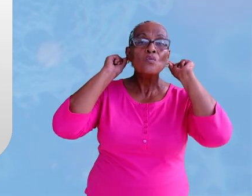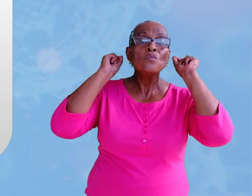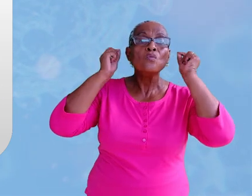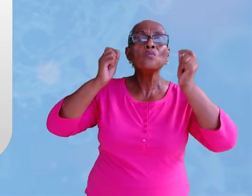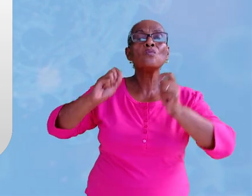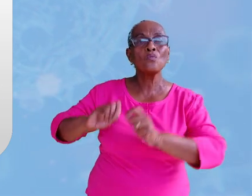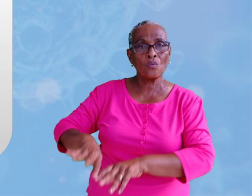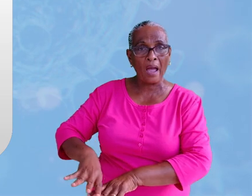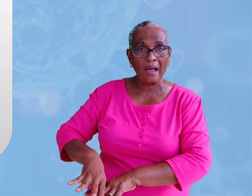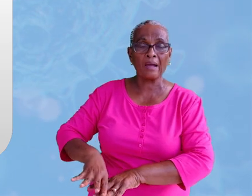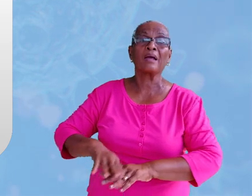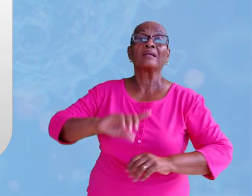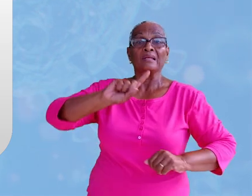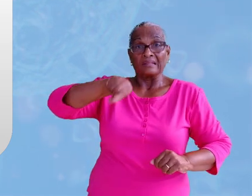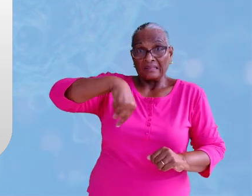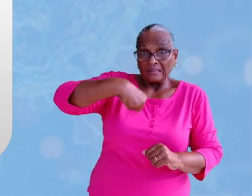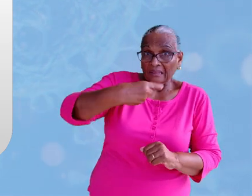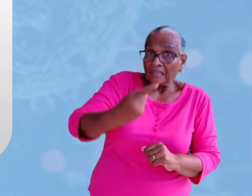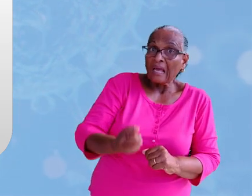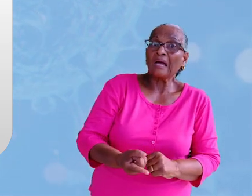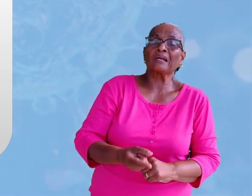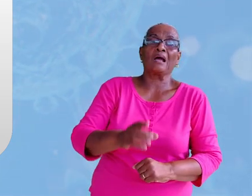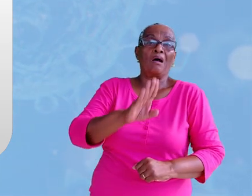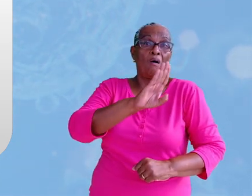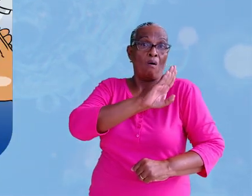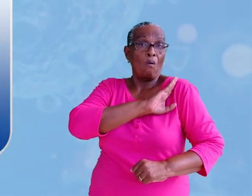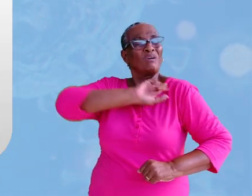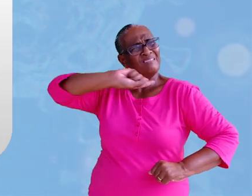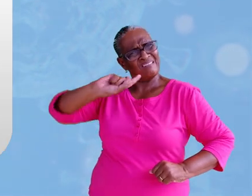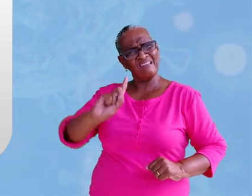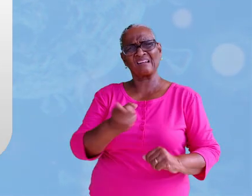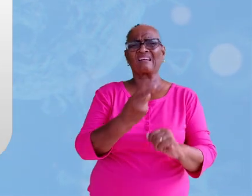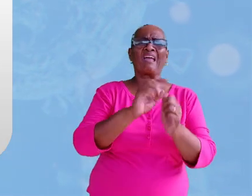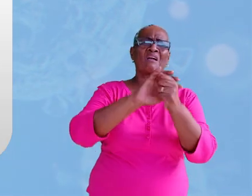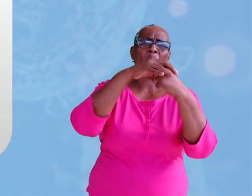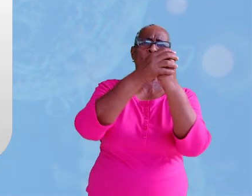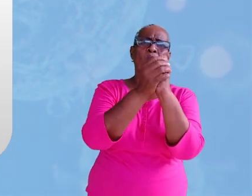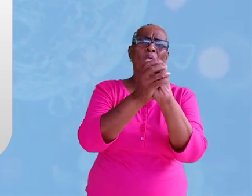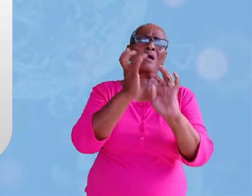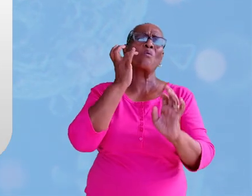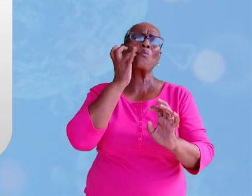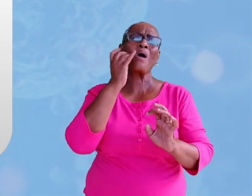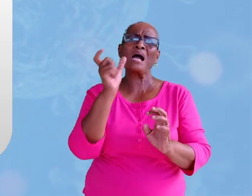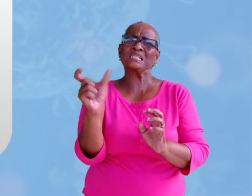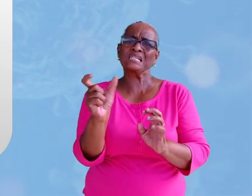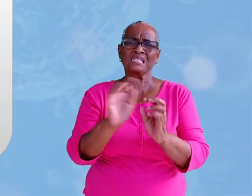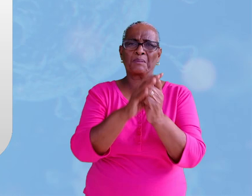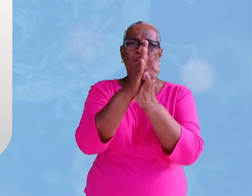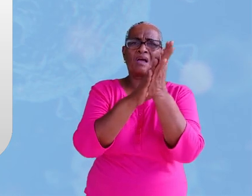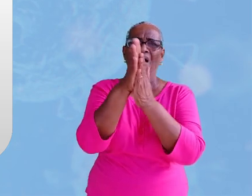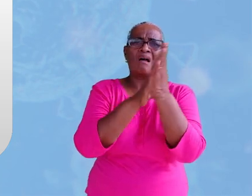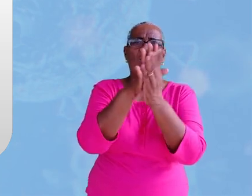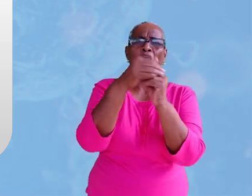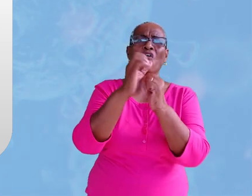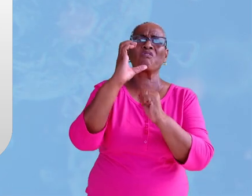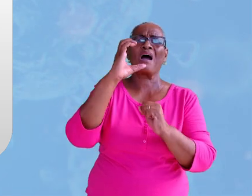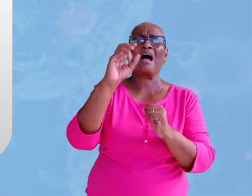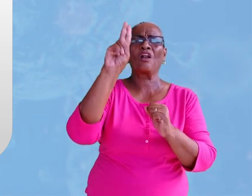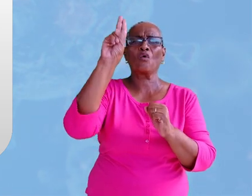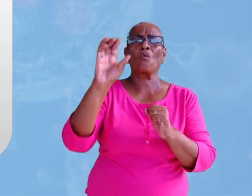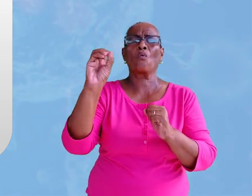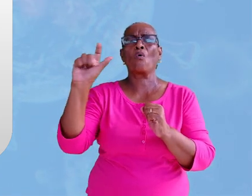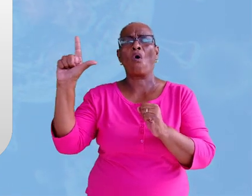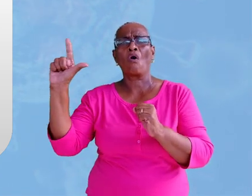ga daarna ook weer direct je handen met water en zeep wassen of met